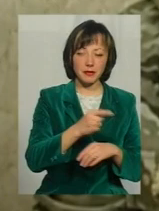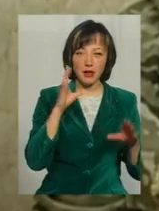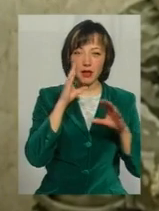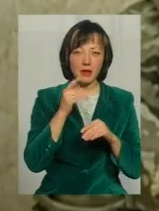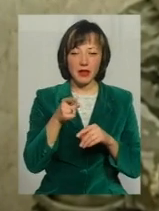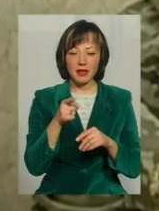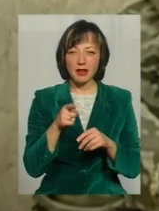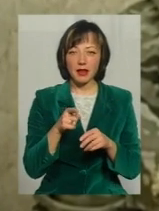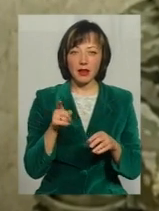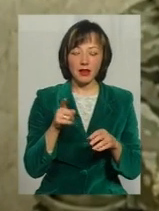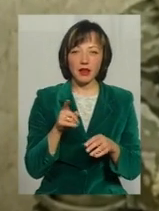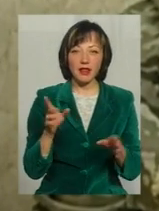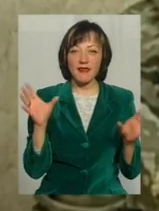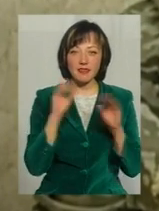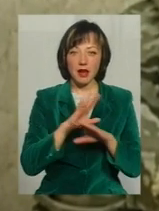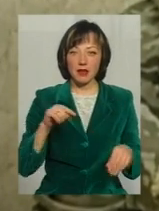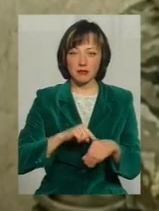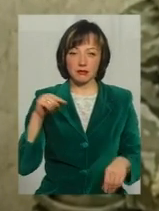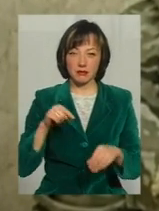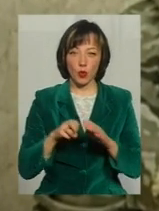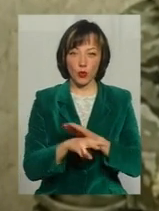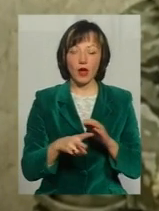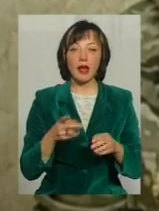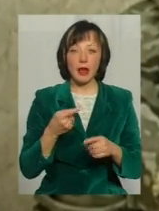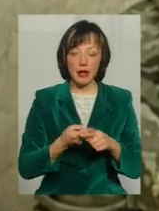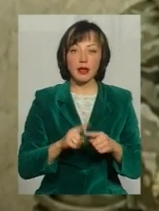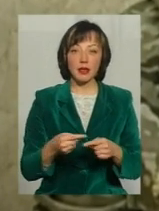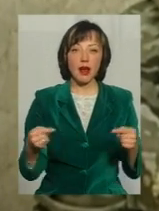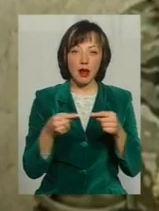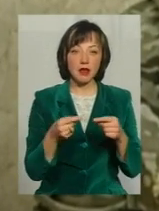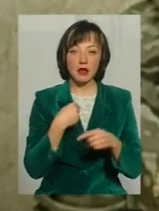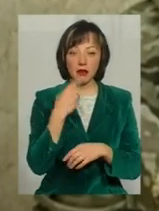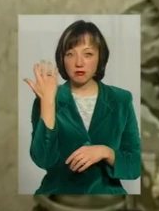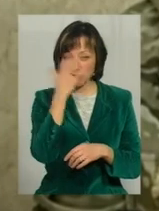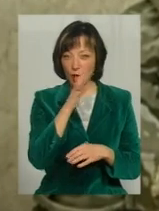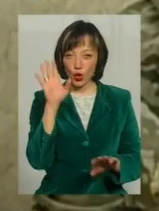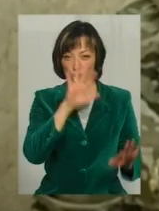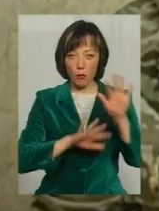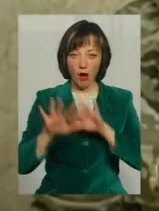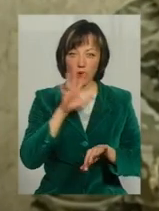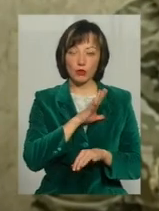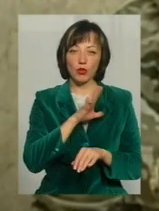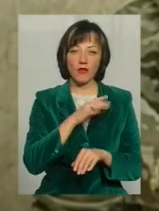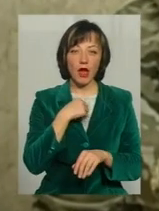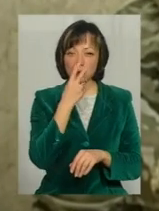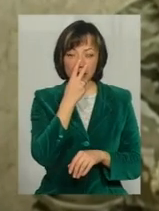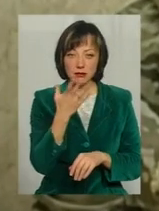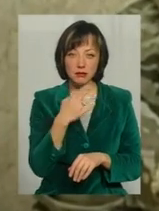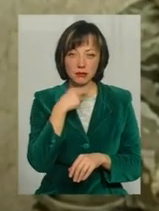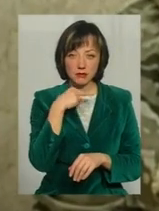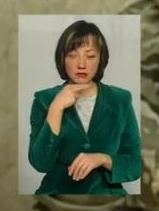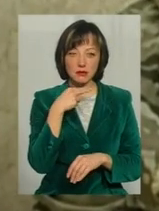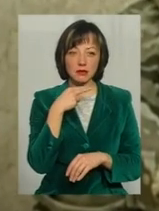успіваєш реагувати І якраз не побачив Туман був Не побачив